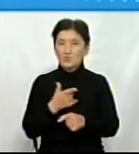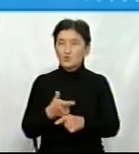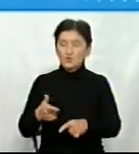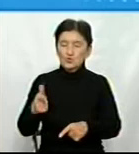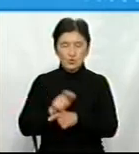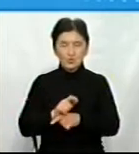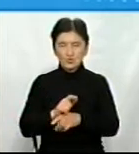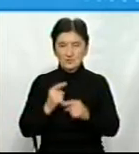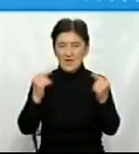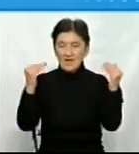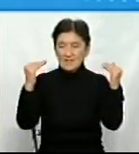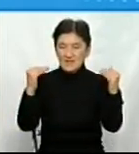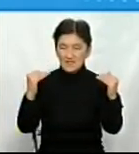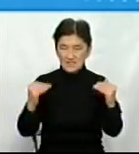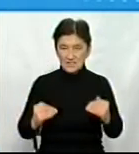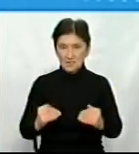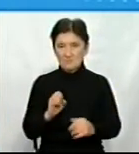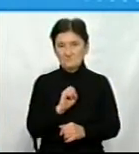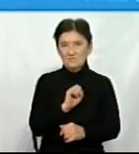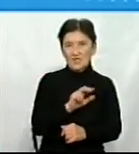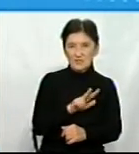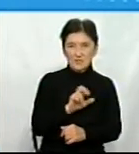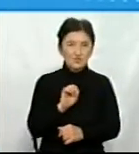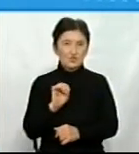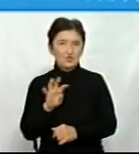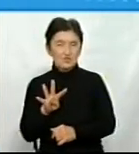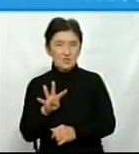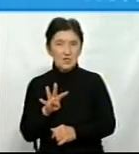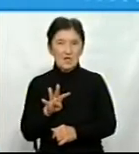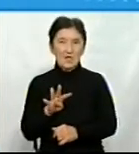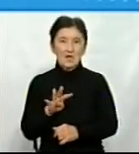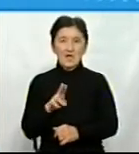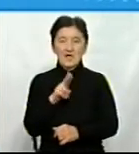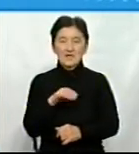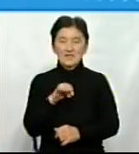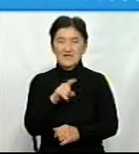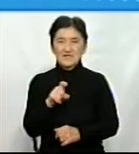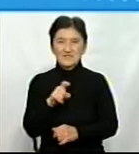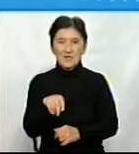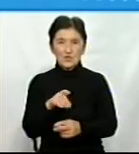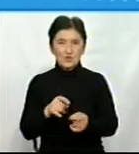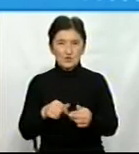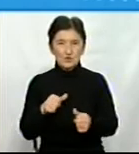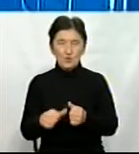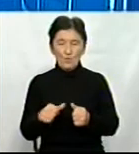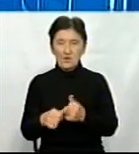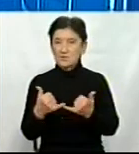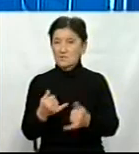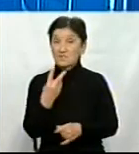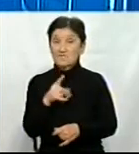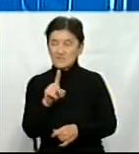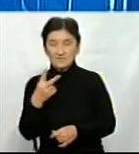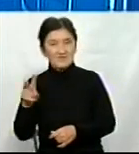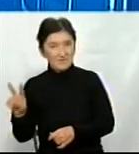Візьмемо рівень 13-14 гривень за кілограм дистоплива. Зараз він уже 21-22.